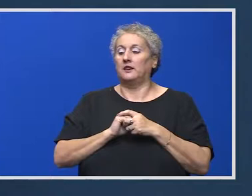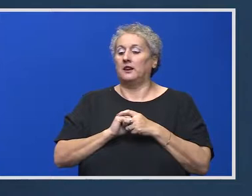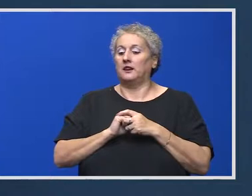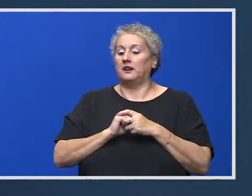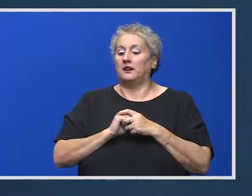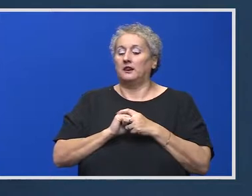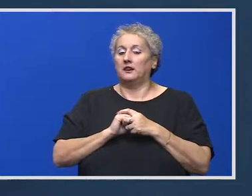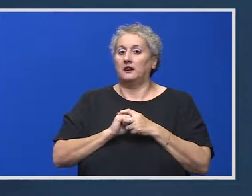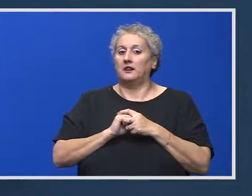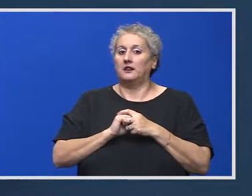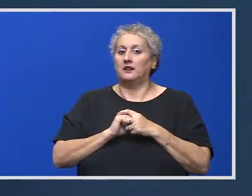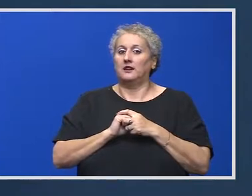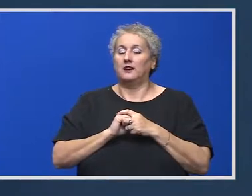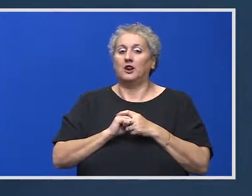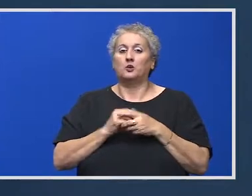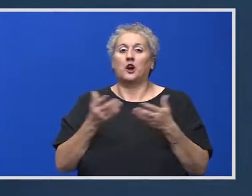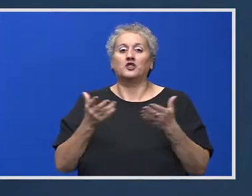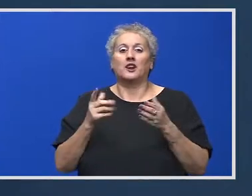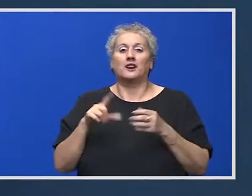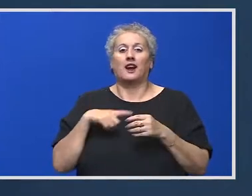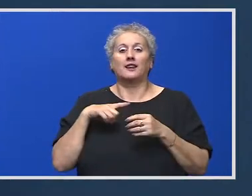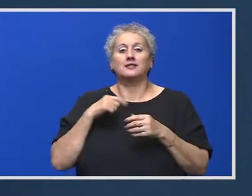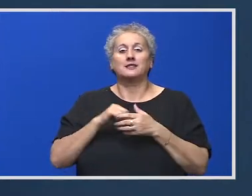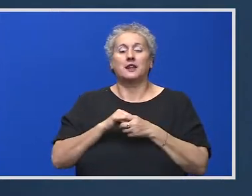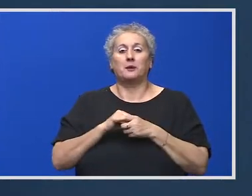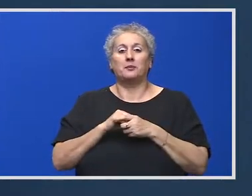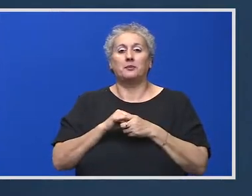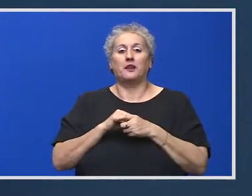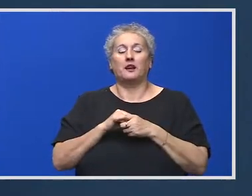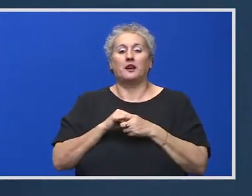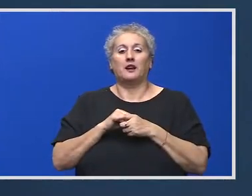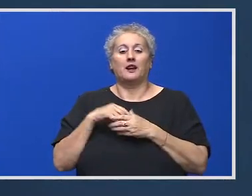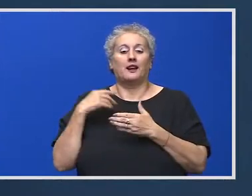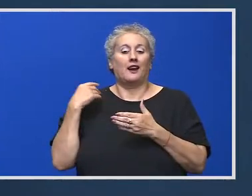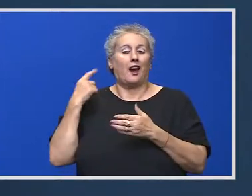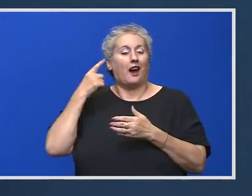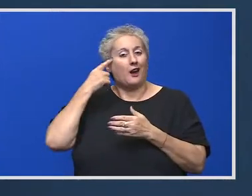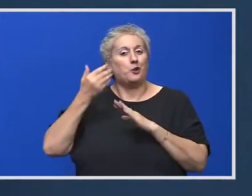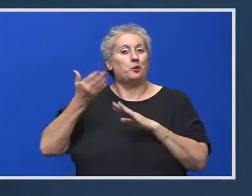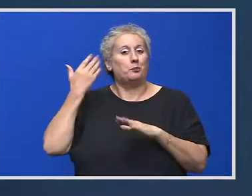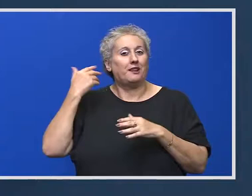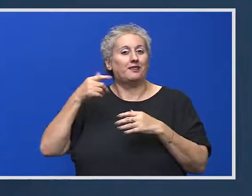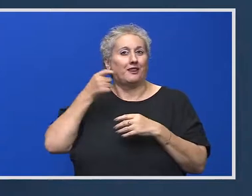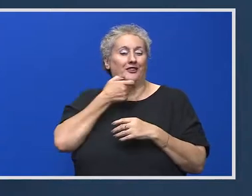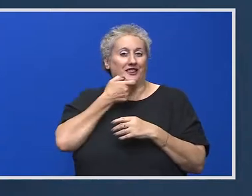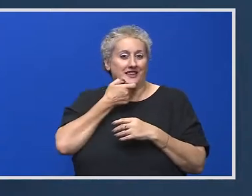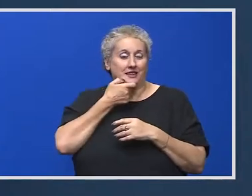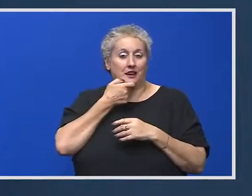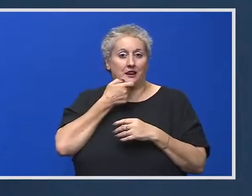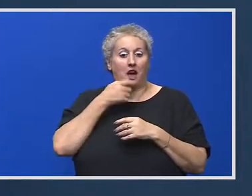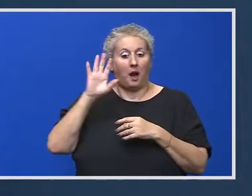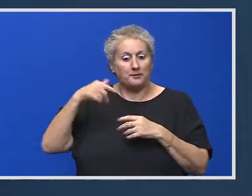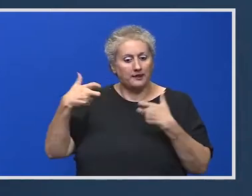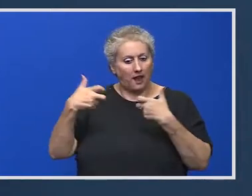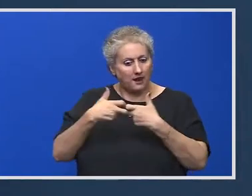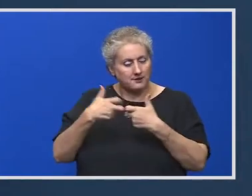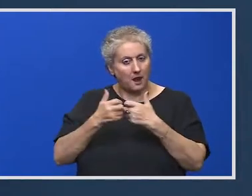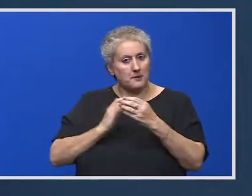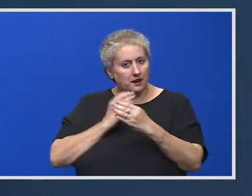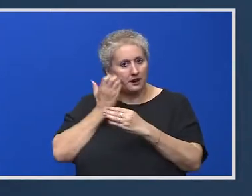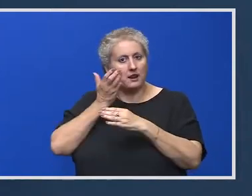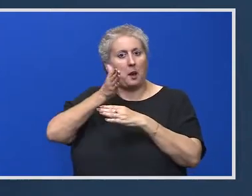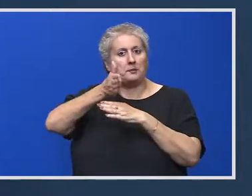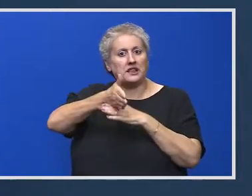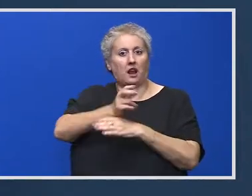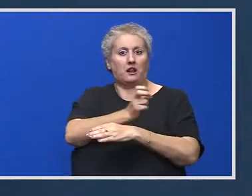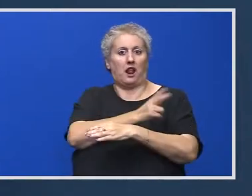mă rog, doar cei care suntem trecuți de o anumită vârstă, am dat examen de admitere în liceu, am dat examen de